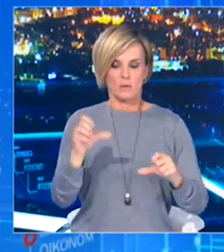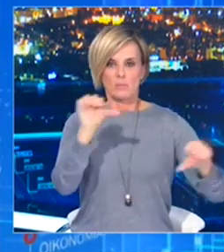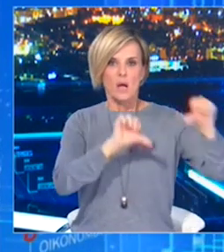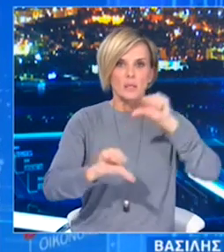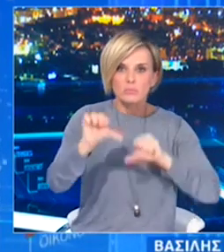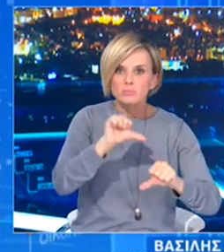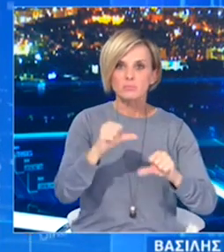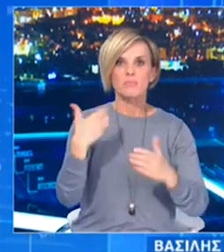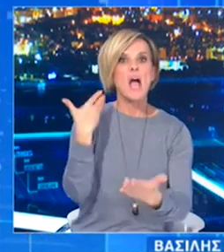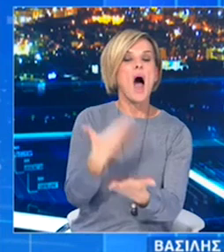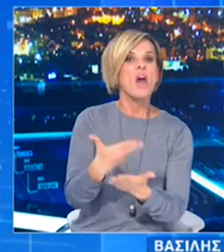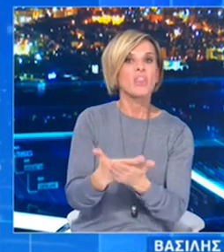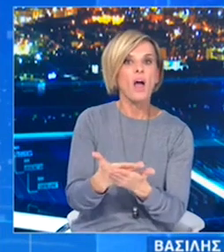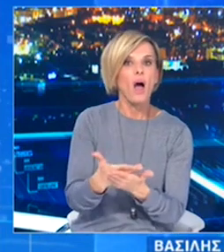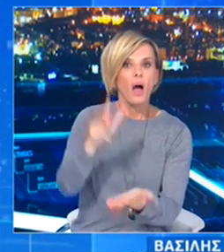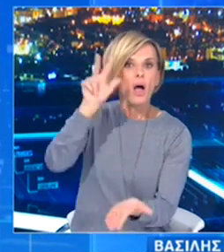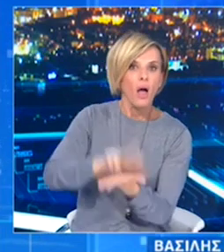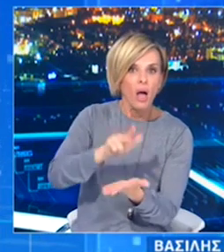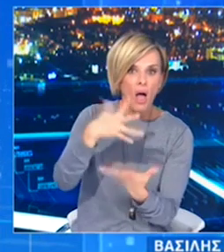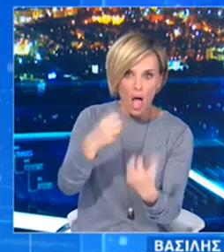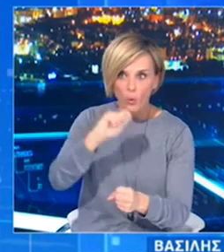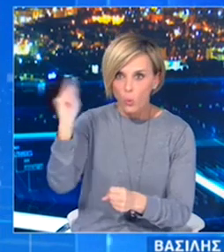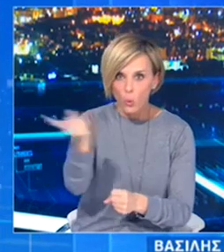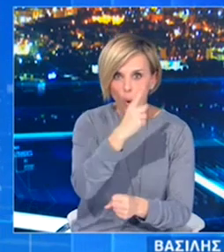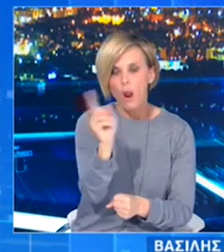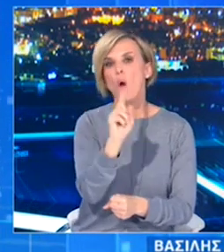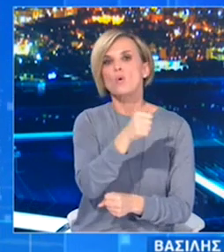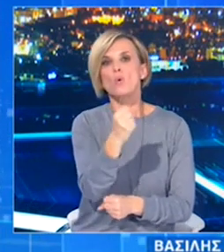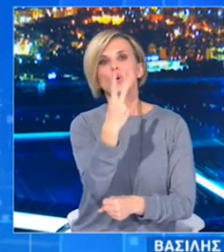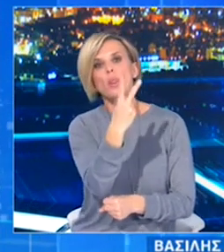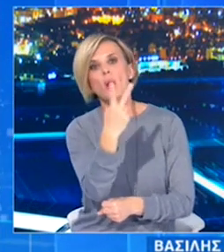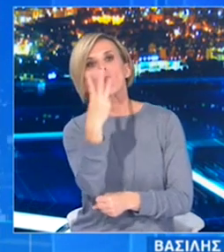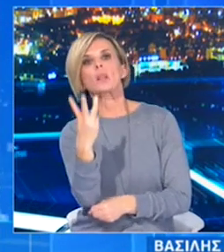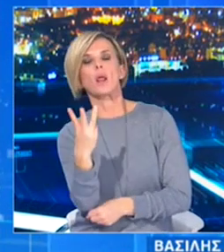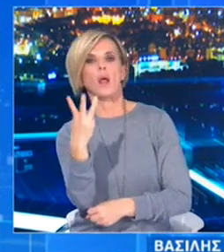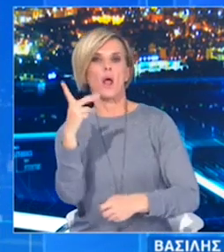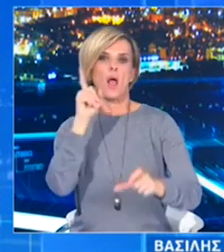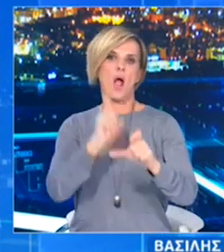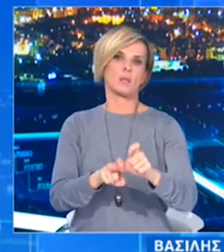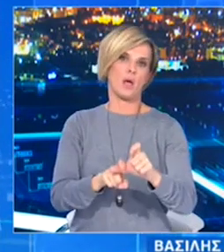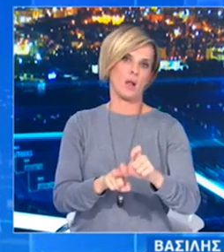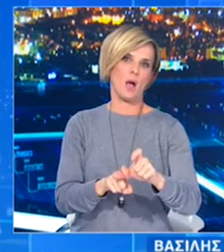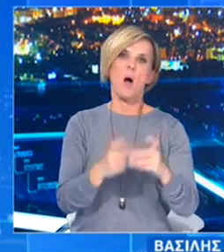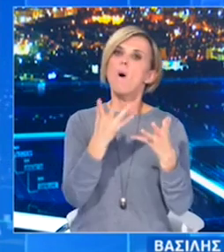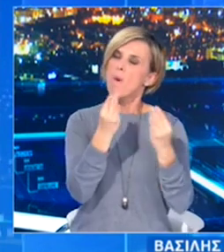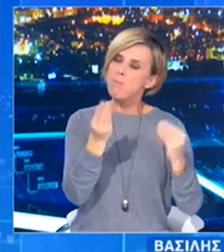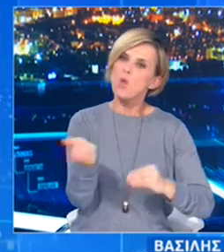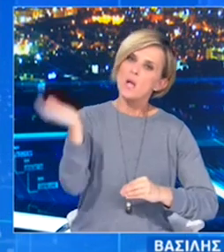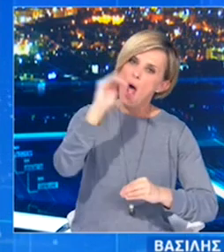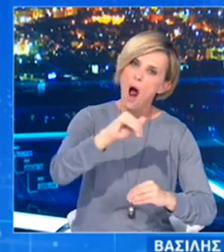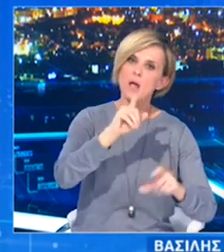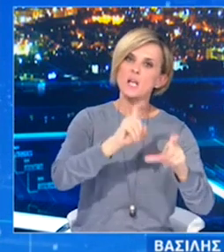άδεια κυκλοφορίας του προϊόντος. Όπως γίνεται και τώρα που συγκεκριμένα εμβόλια έχουν καταθέσει στον Ευρωπαϊκό Οργανισμό Φαρμάκων φάκελο